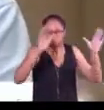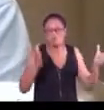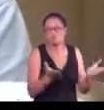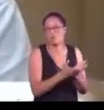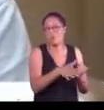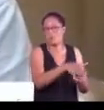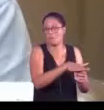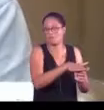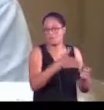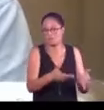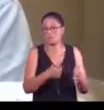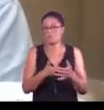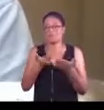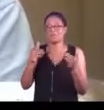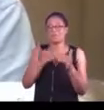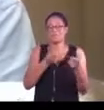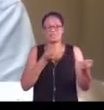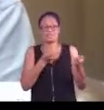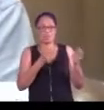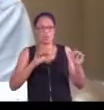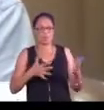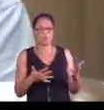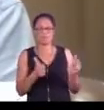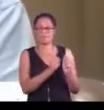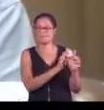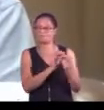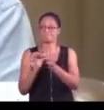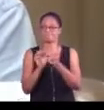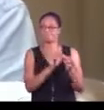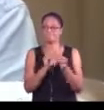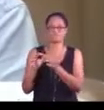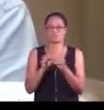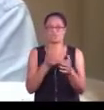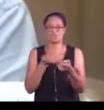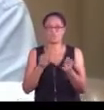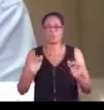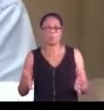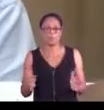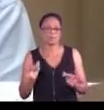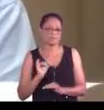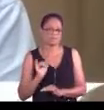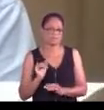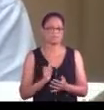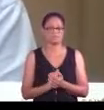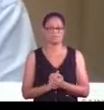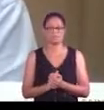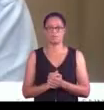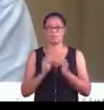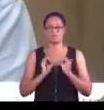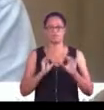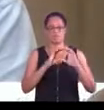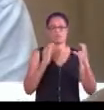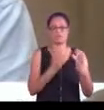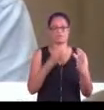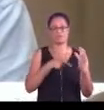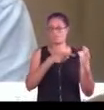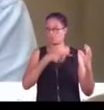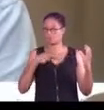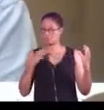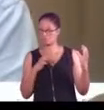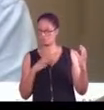un opérateur pour pouvoir gérer les relations entre la collectivité qui est propriétaire,